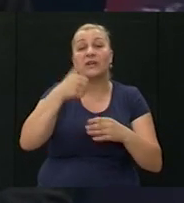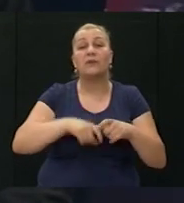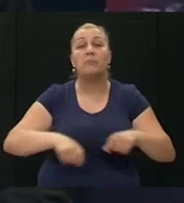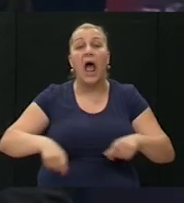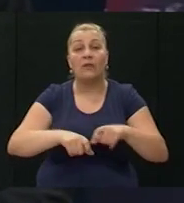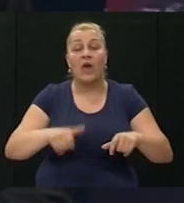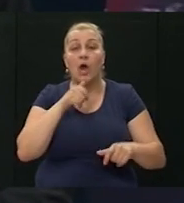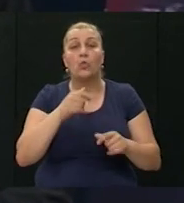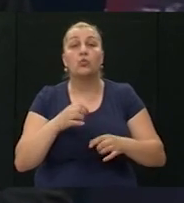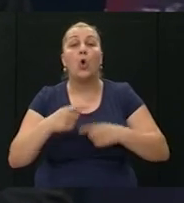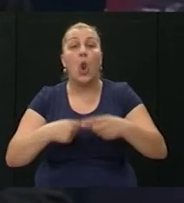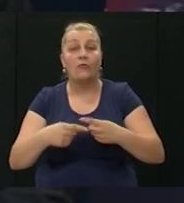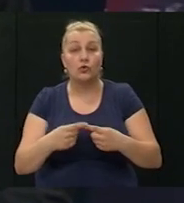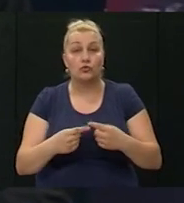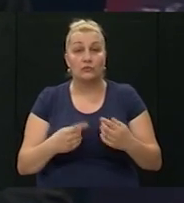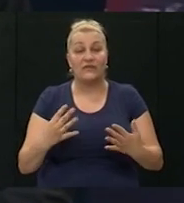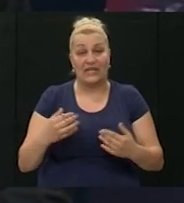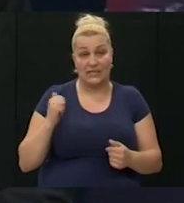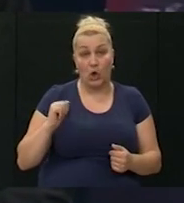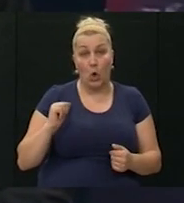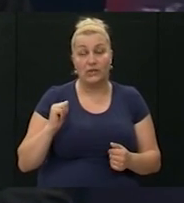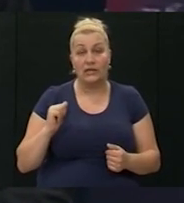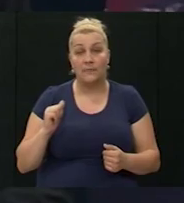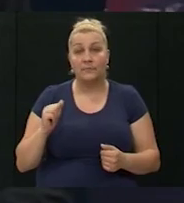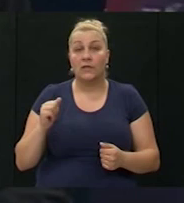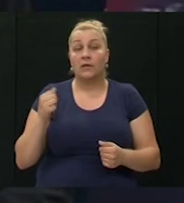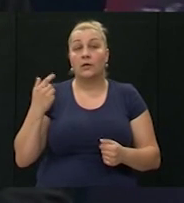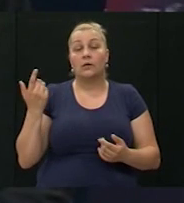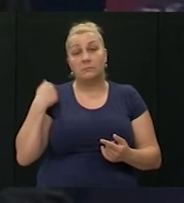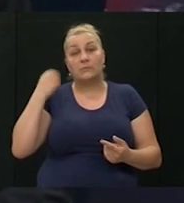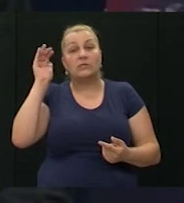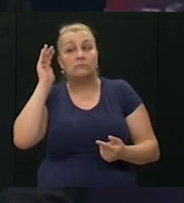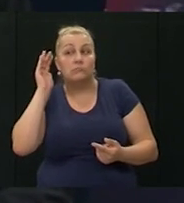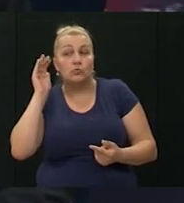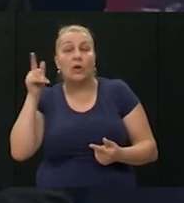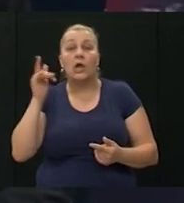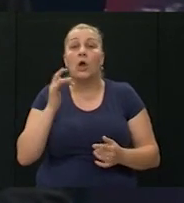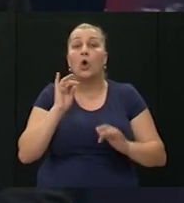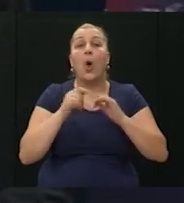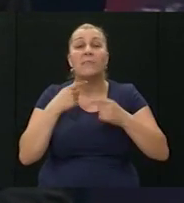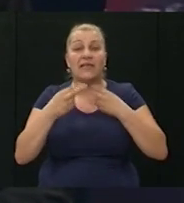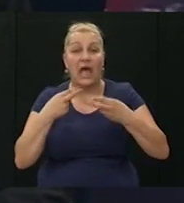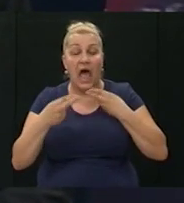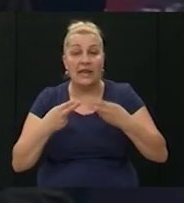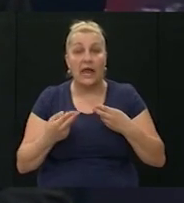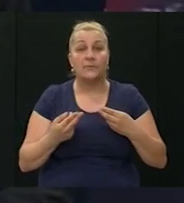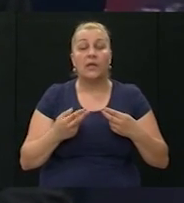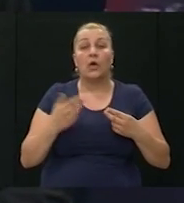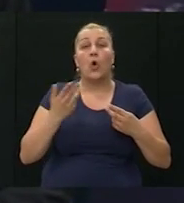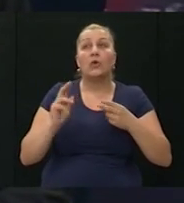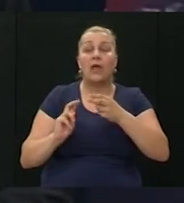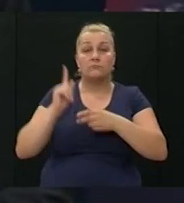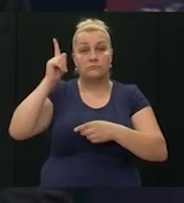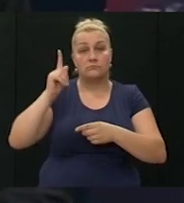kolovozu 90. godine i znajući koje su komentare, koje je komentare